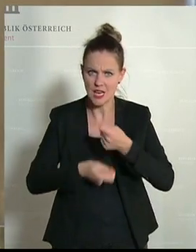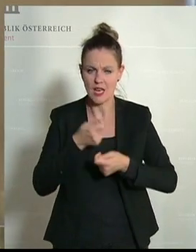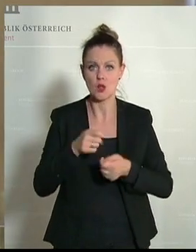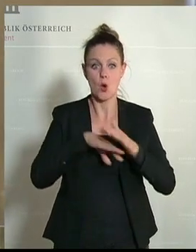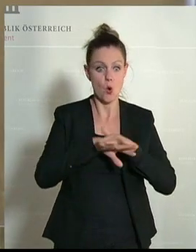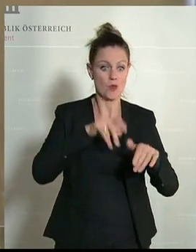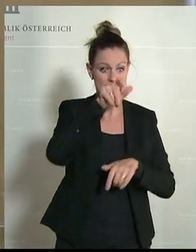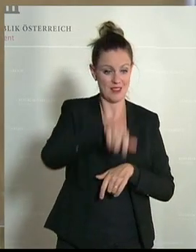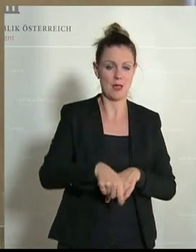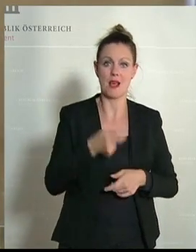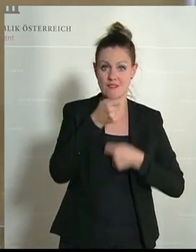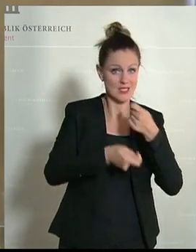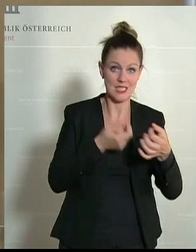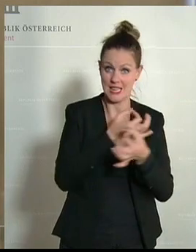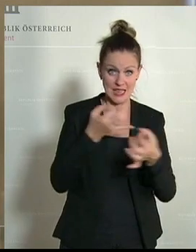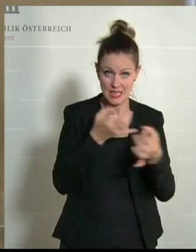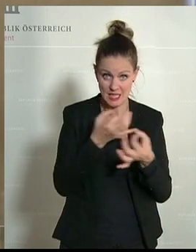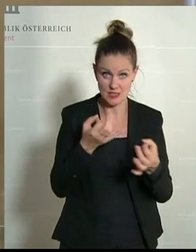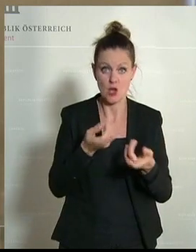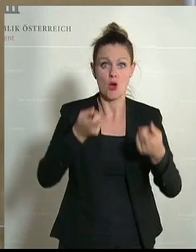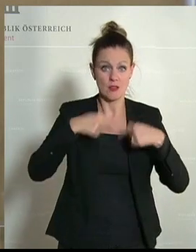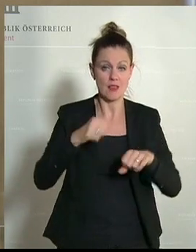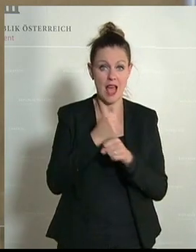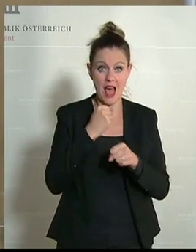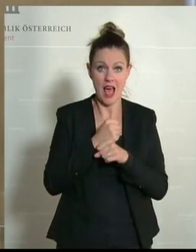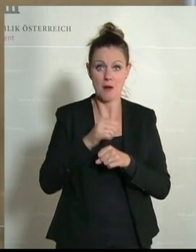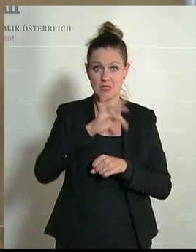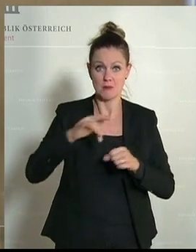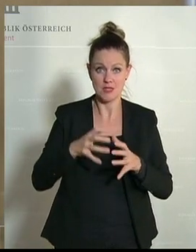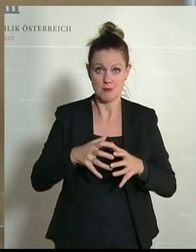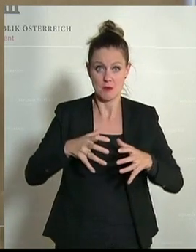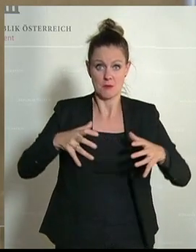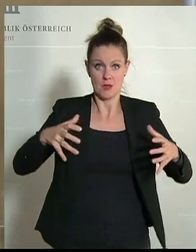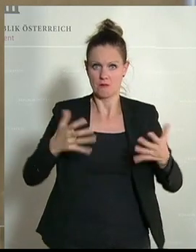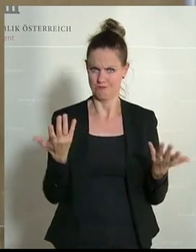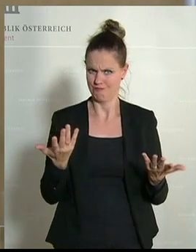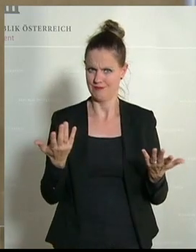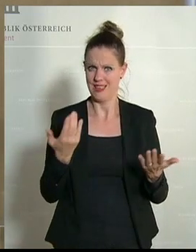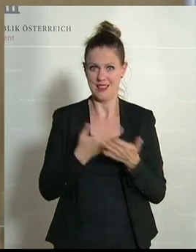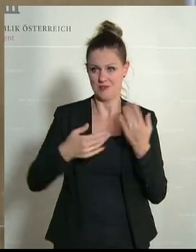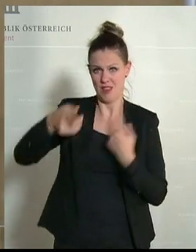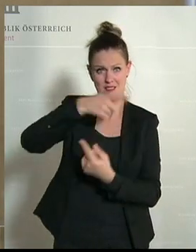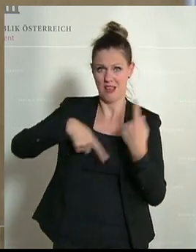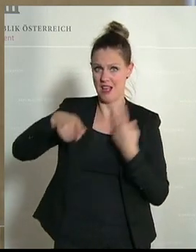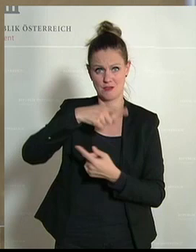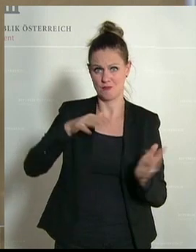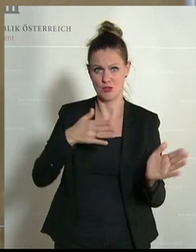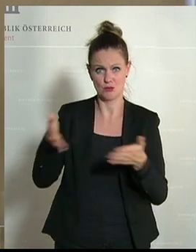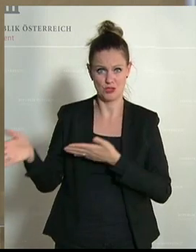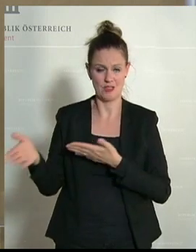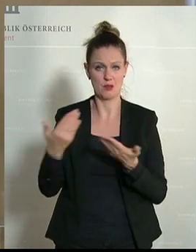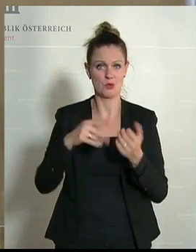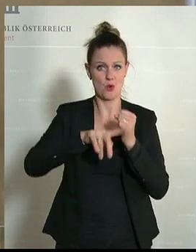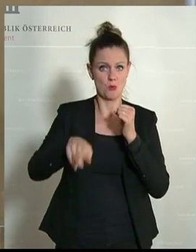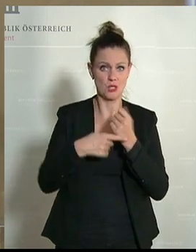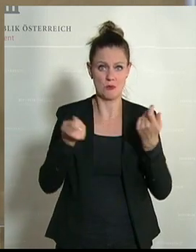Unternehmer keine Investition setzt, wie will er Arbeitsplätze generieren? Und daher ist dieser Kreislauf unvollendet, den Sie mit diesem Budget